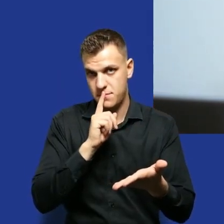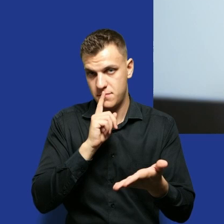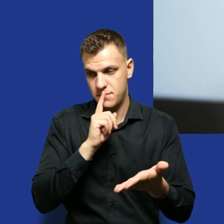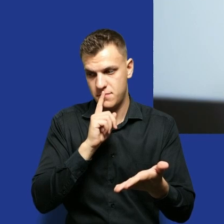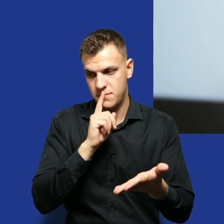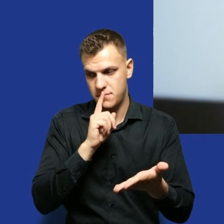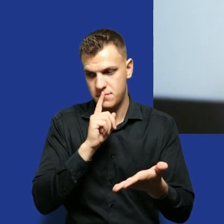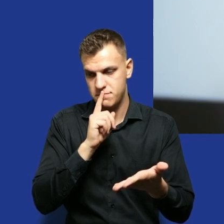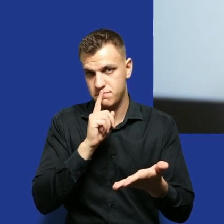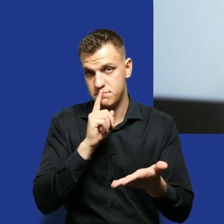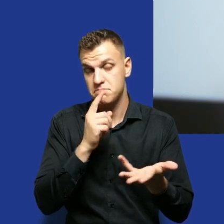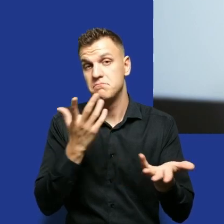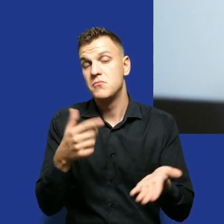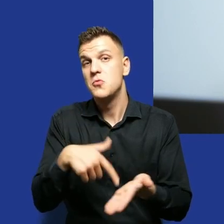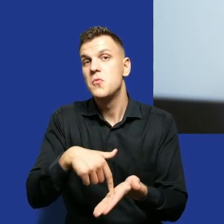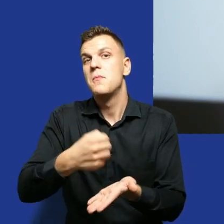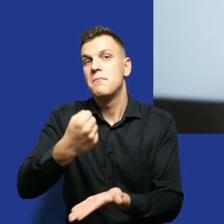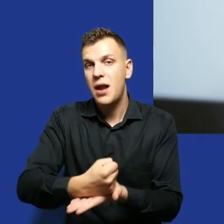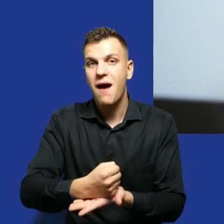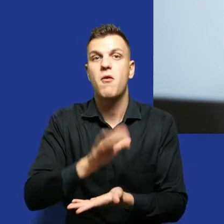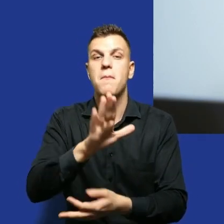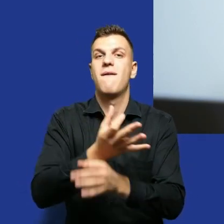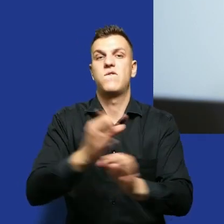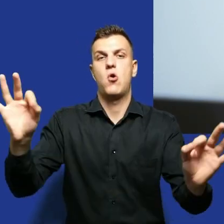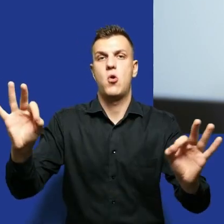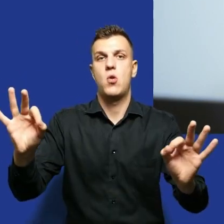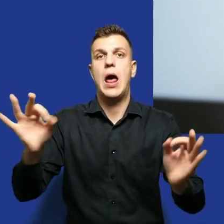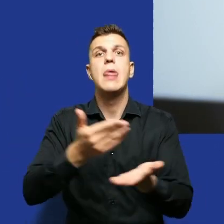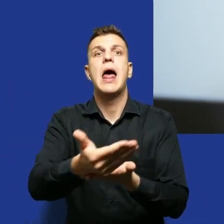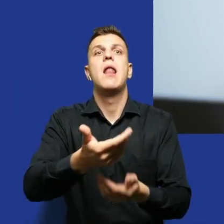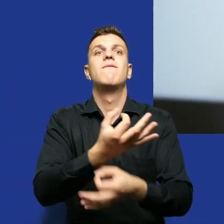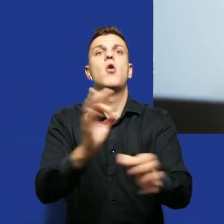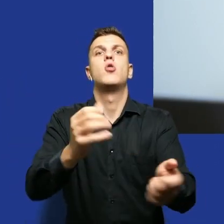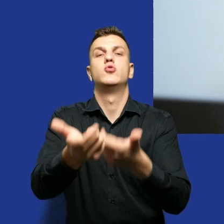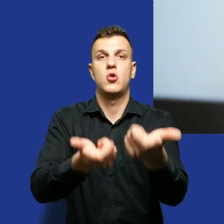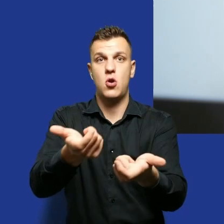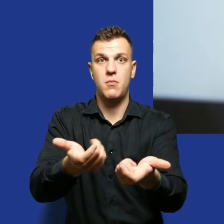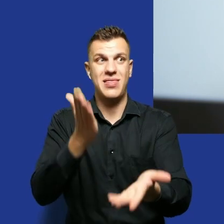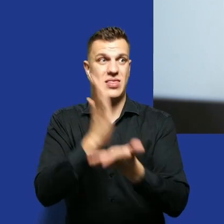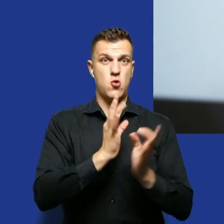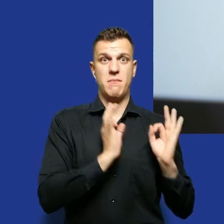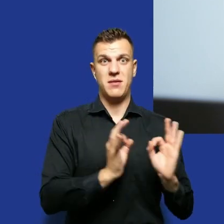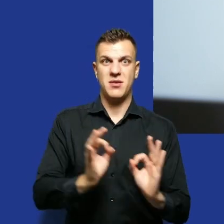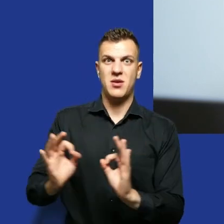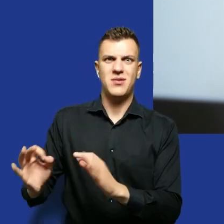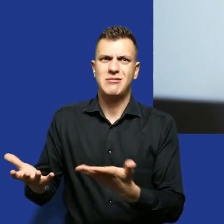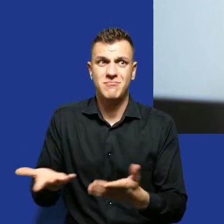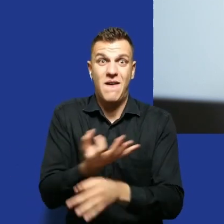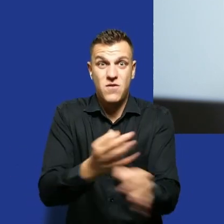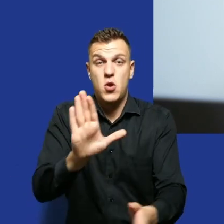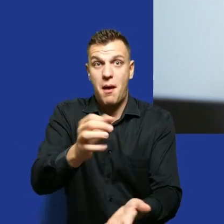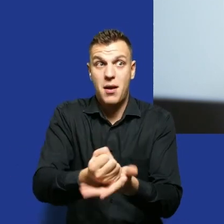tak jak każde inne konstrukcyjne prawo, prawo do wolności też nie jest po to, żeby robić dobre rzeczy, tylko, żeby robić te rzeczy, które się chce robić